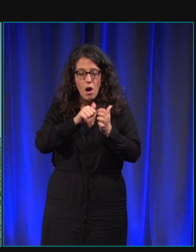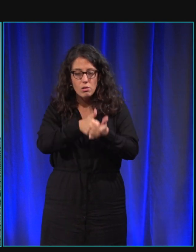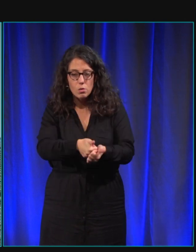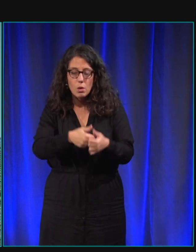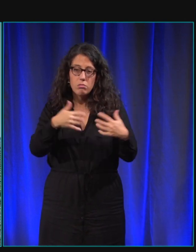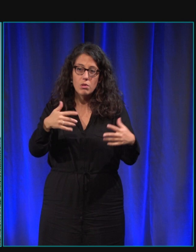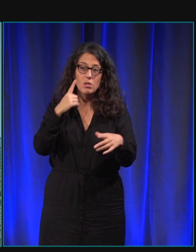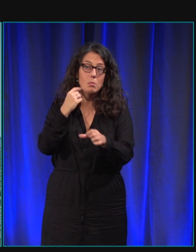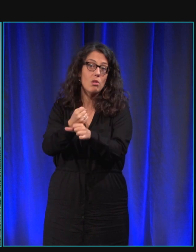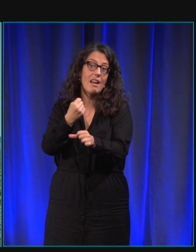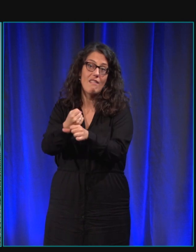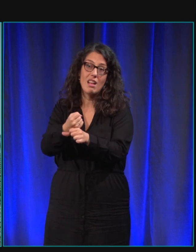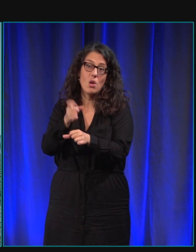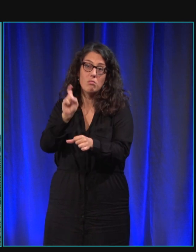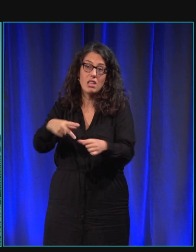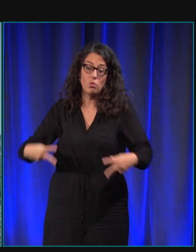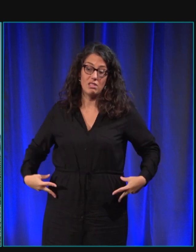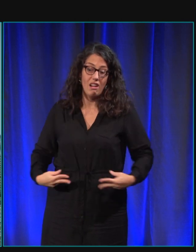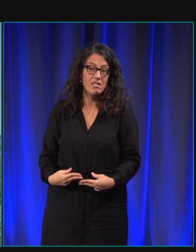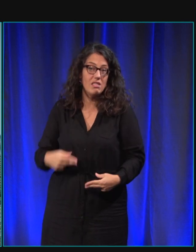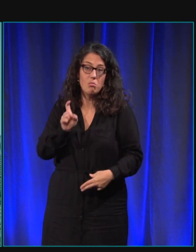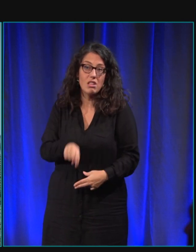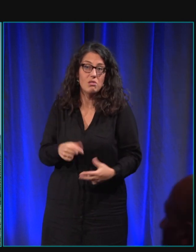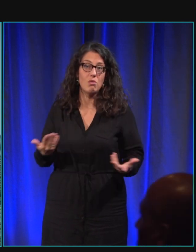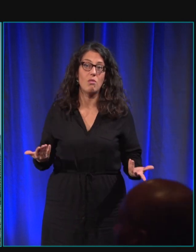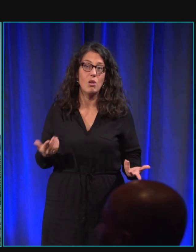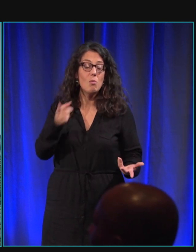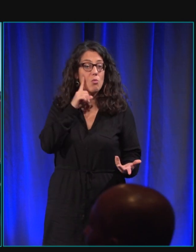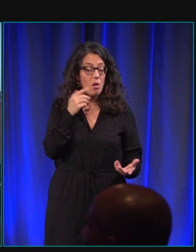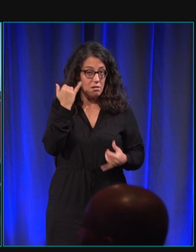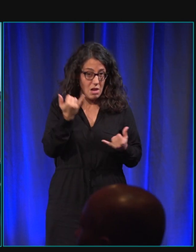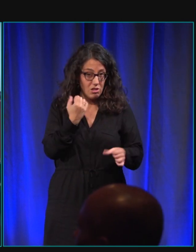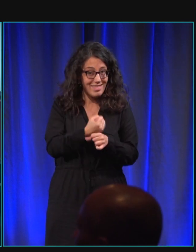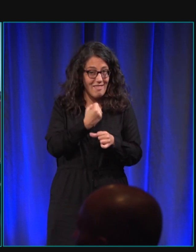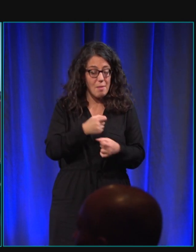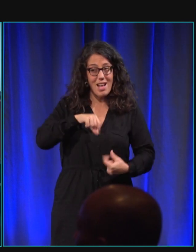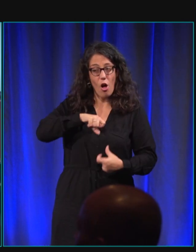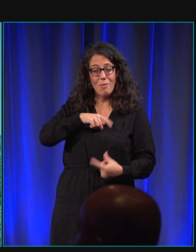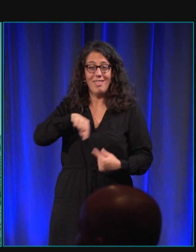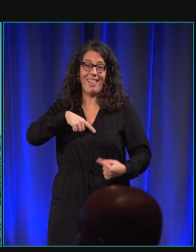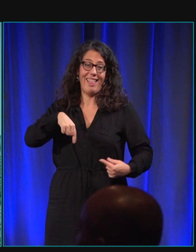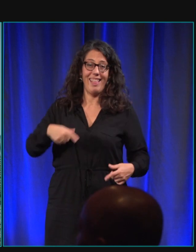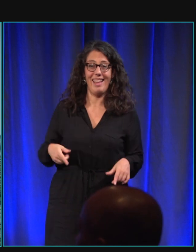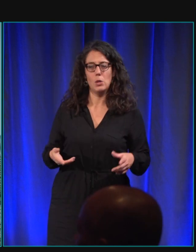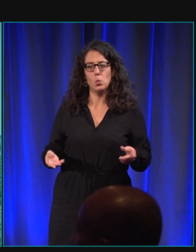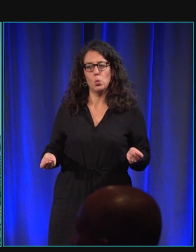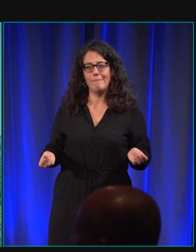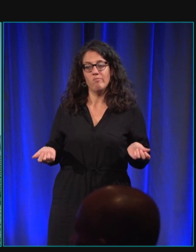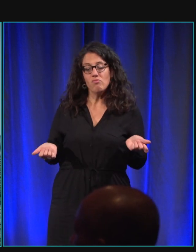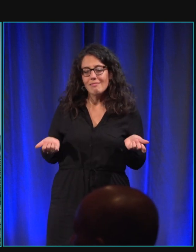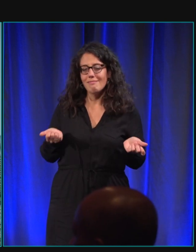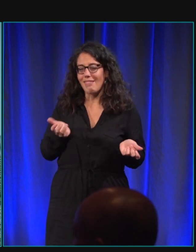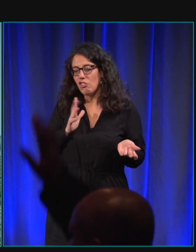travail ils sont stérilisés parce qu'un chien qui a des hormones pendant qu'il est au travail ça va un petit peu le